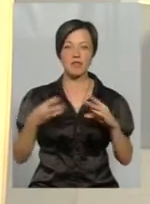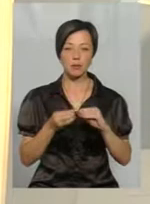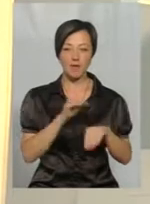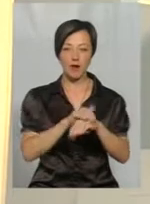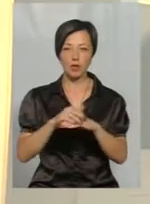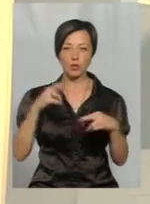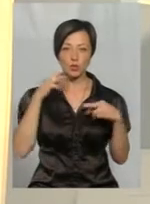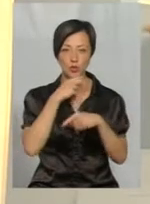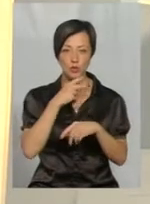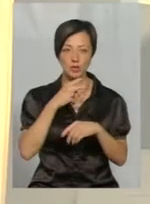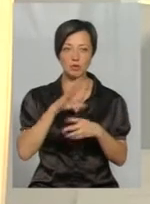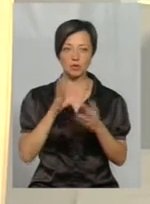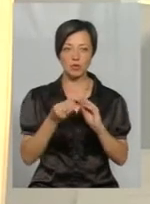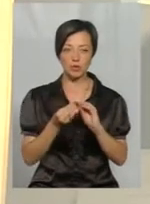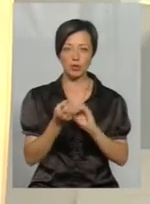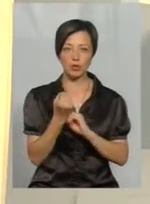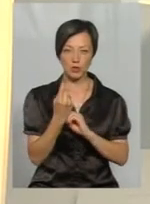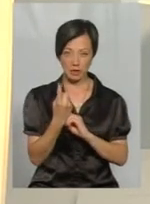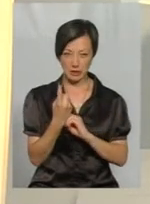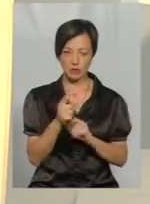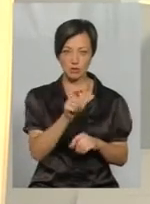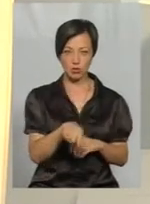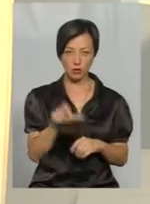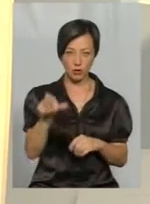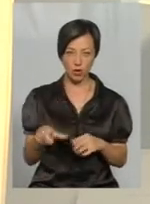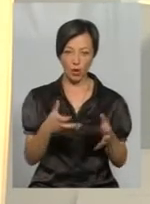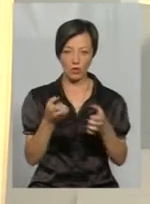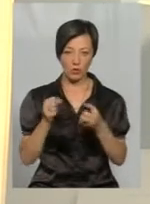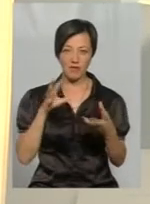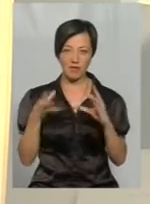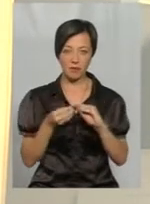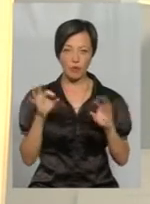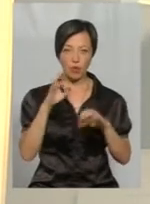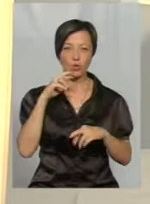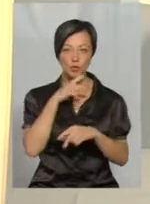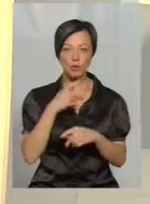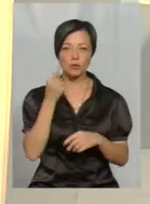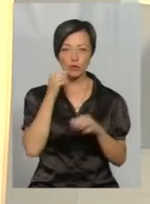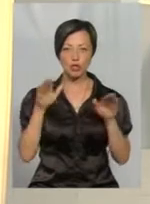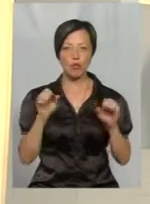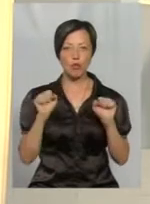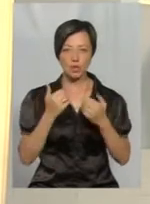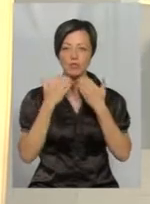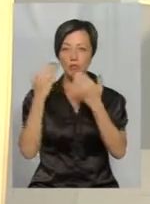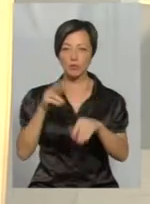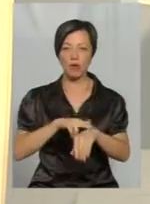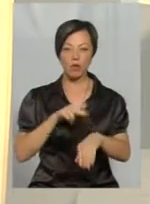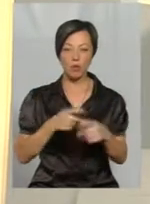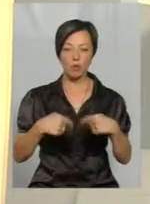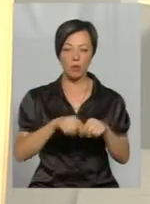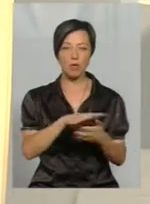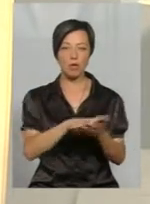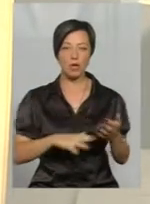7 і 4, як згадували фахівці, 11. Вони мали підстави звернутися в правоохоронні органи для